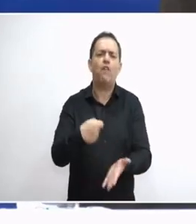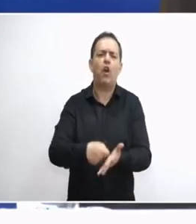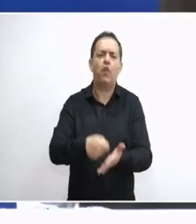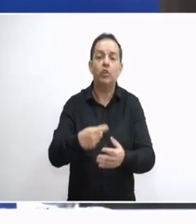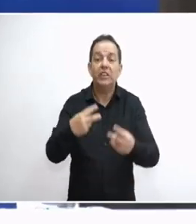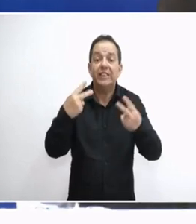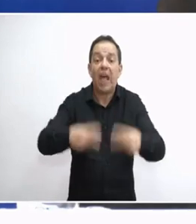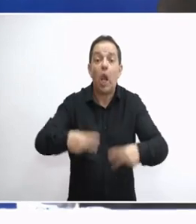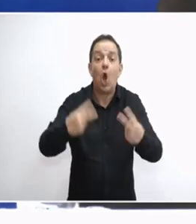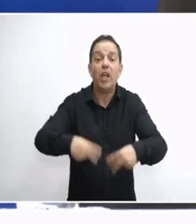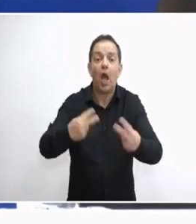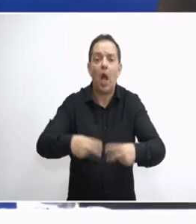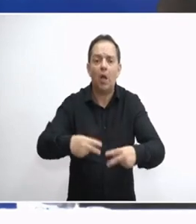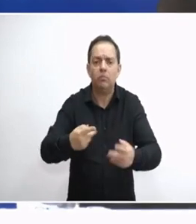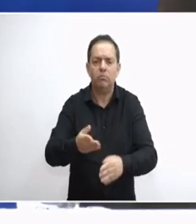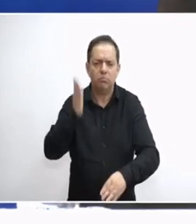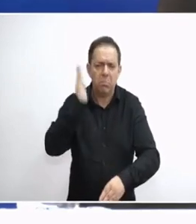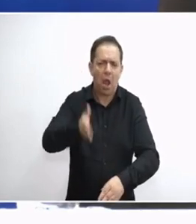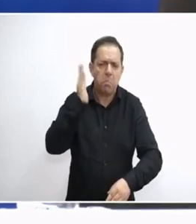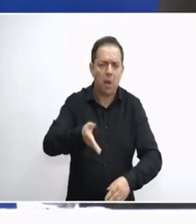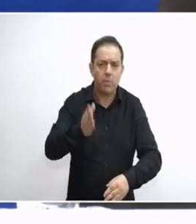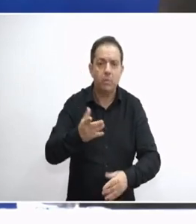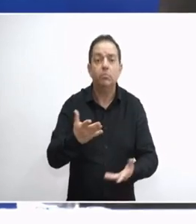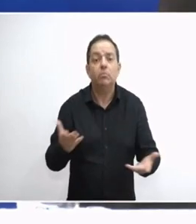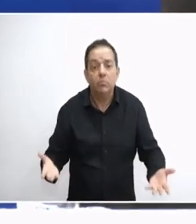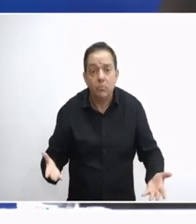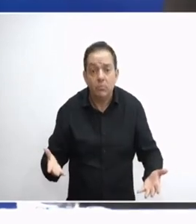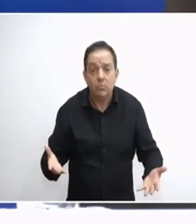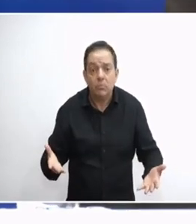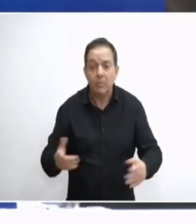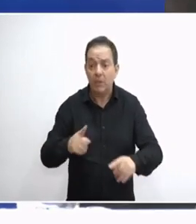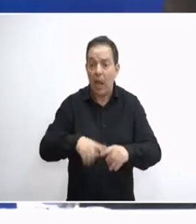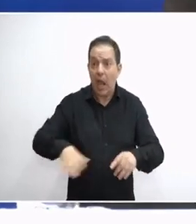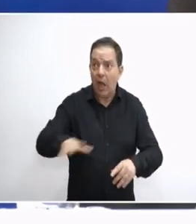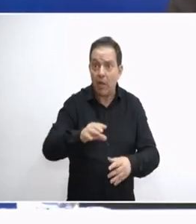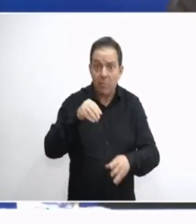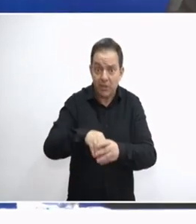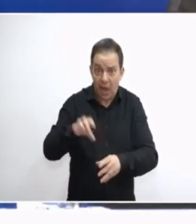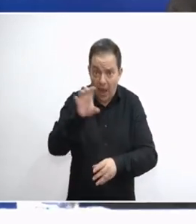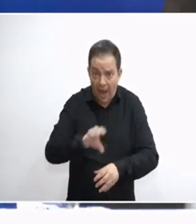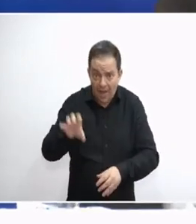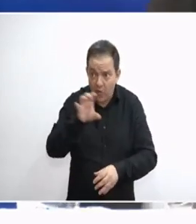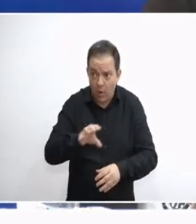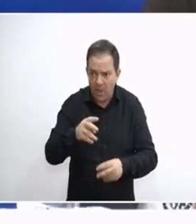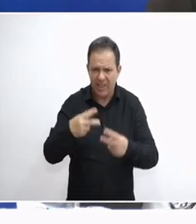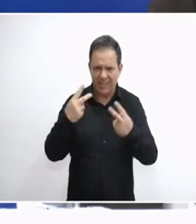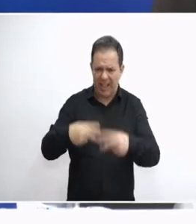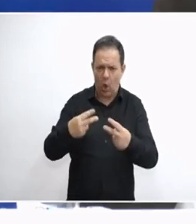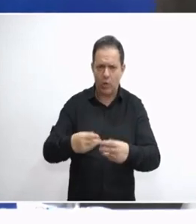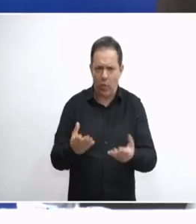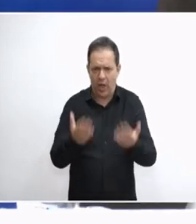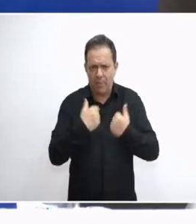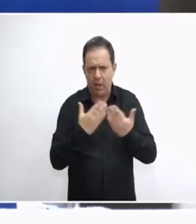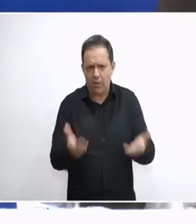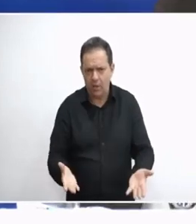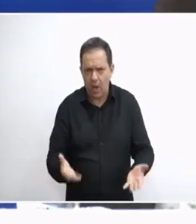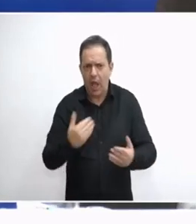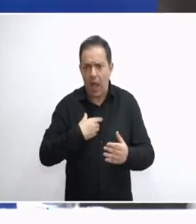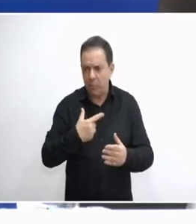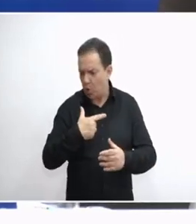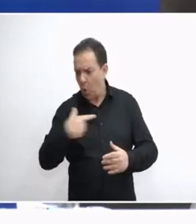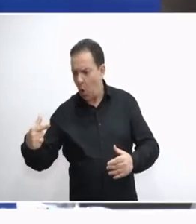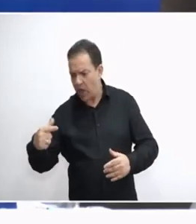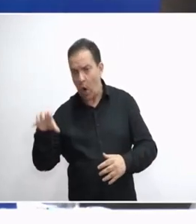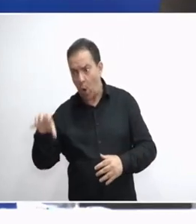τελωνείο. Που σημαίνει αυτή τη στιγμή είναι αδιανόητο να είμαστε μια χώρα της Ευρώπης που δεν έχει τέτοια τελωνία σαν εμάς. Και εμείς στην άκρη της